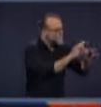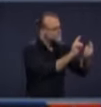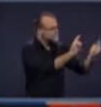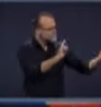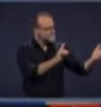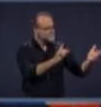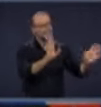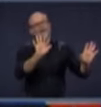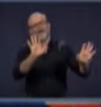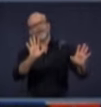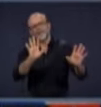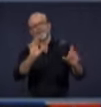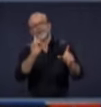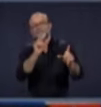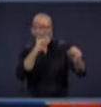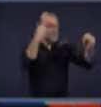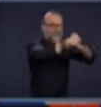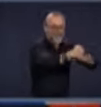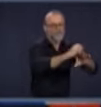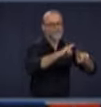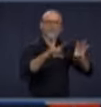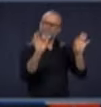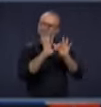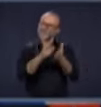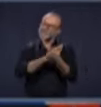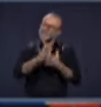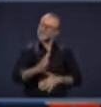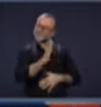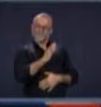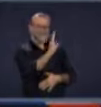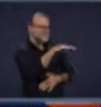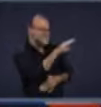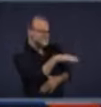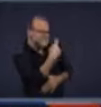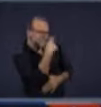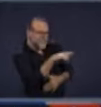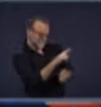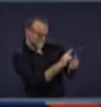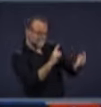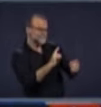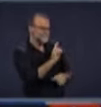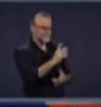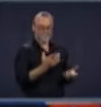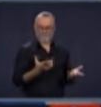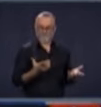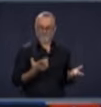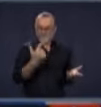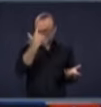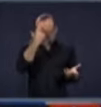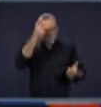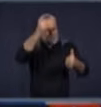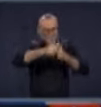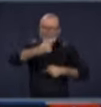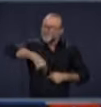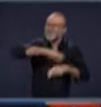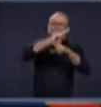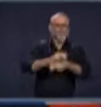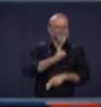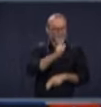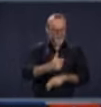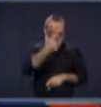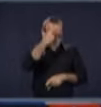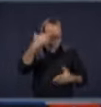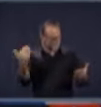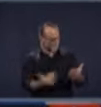regardez, vous ne respectez pas les deux mètres, comme rappel, pas de façon agressive. Et nous ne sommes